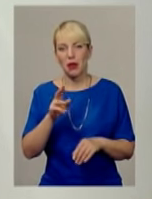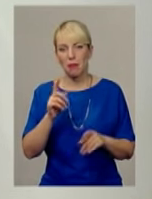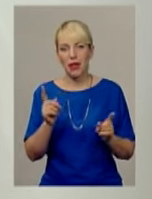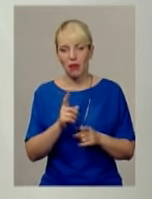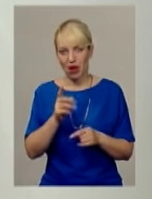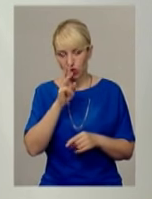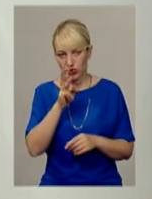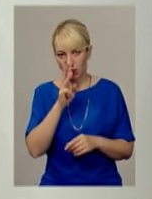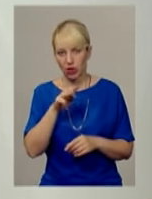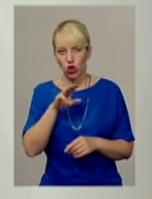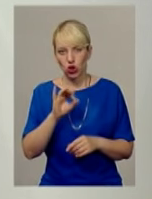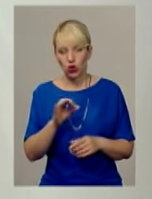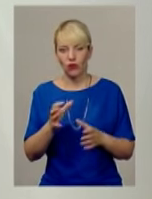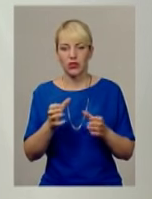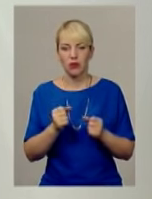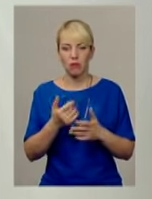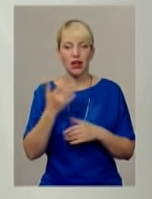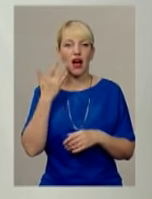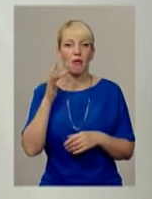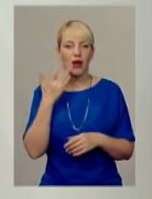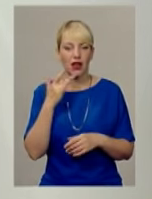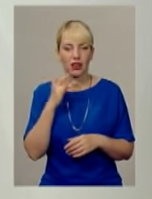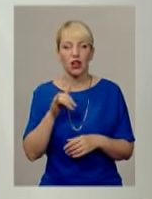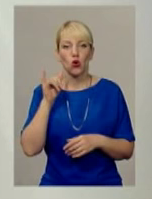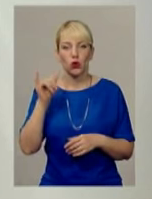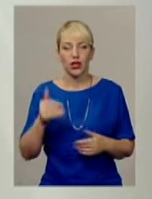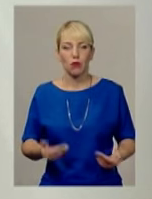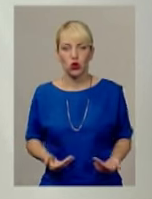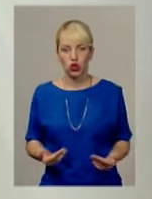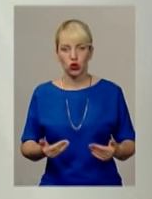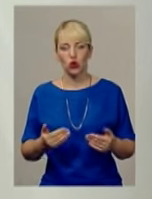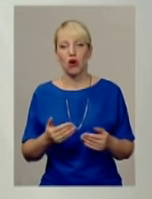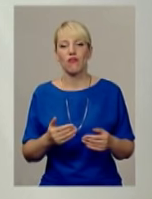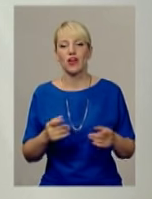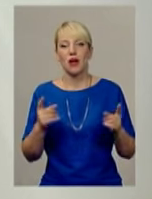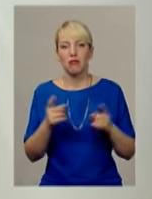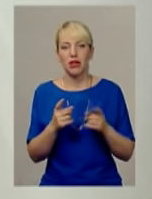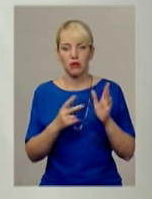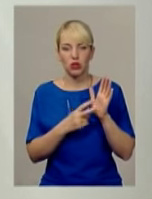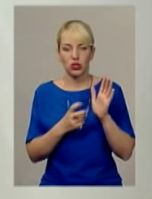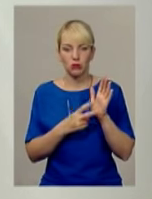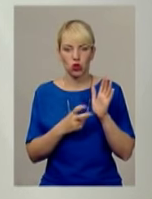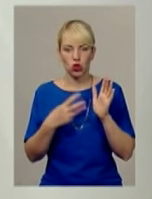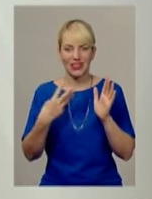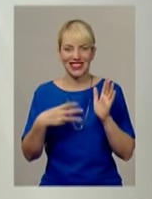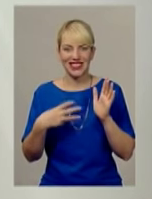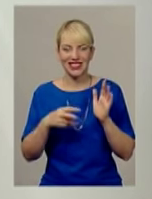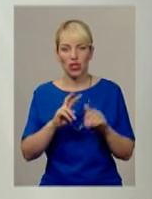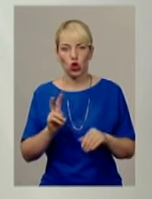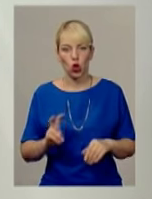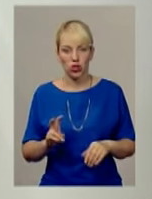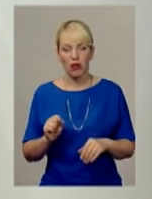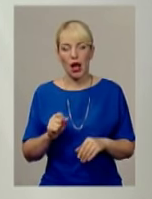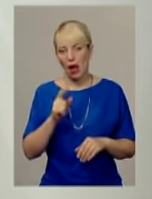платою, то візьмемо Сполучені Штати Америки, прожитковий рівень становить 730 доларів, а